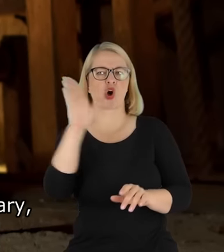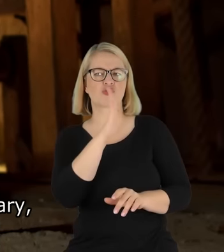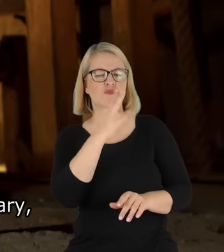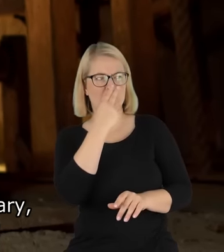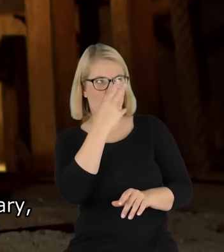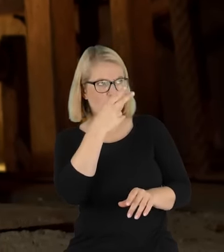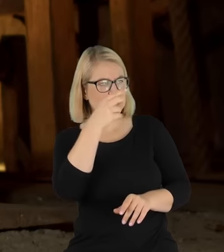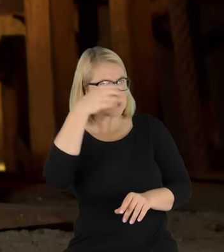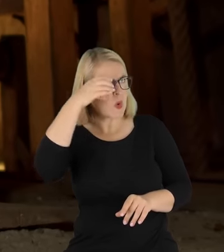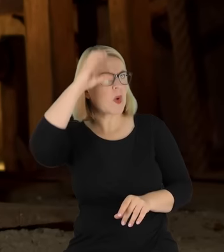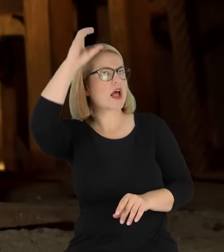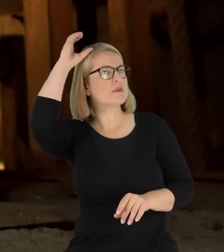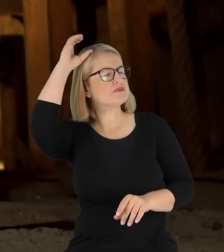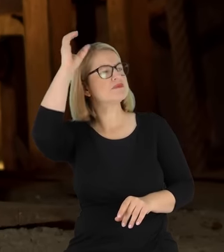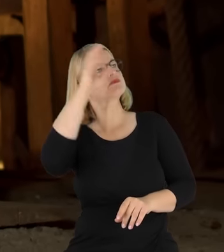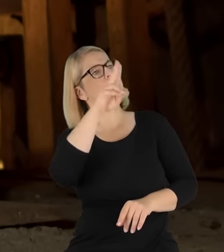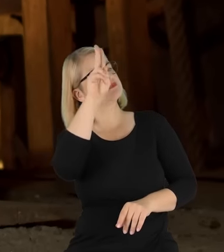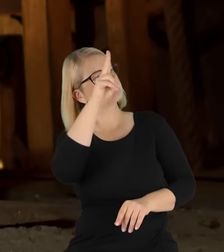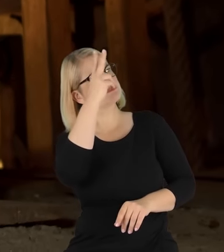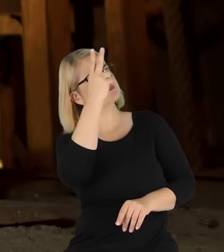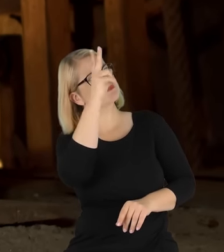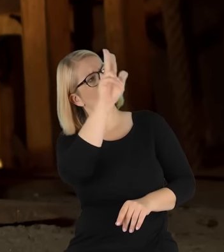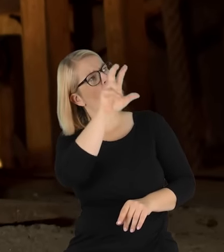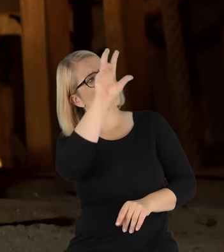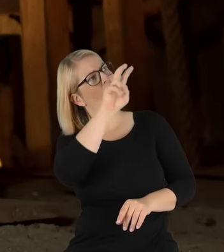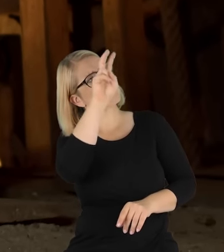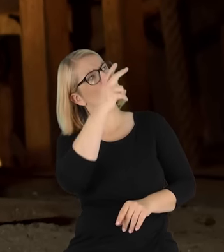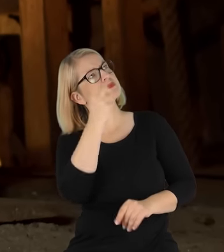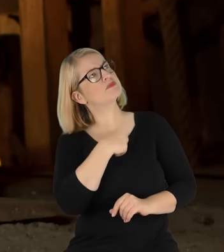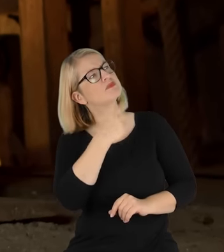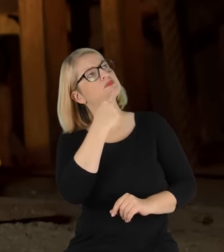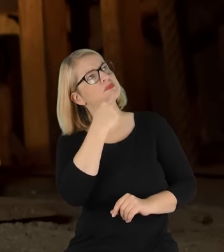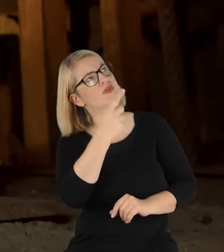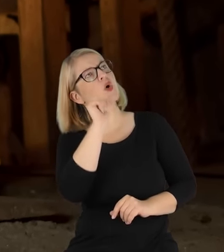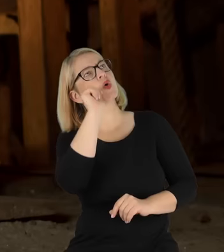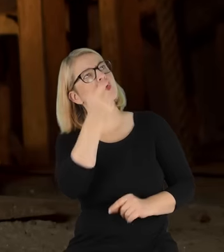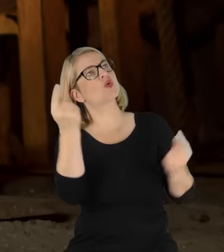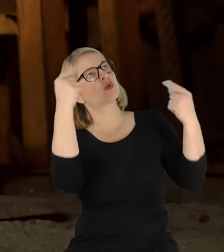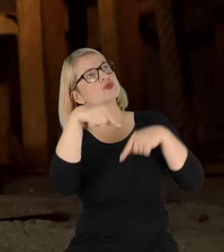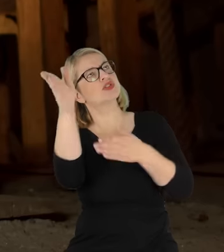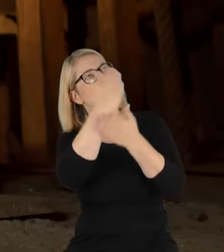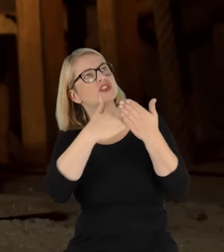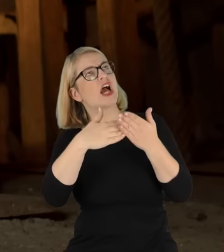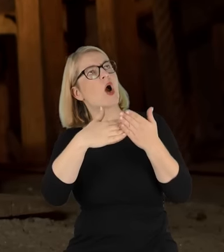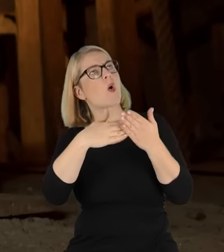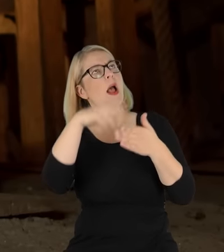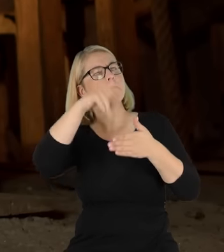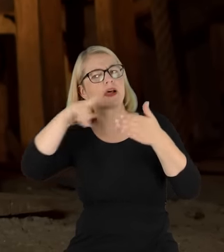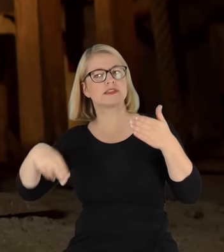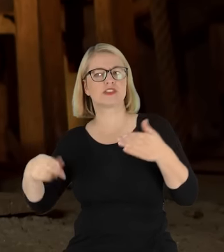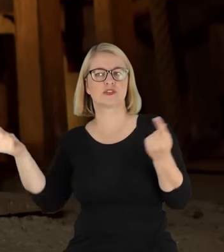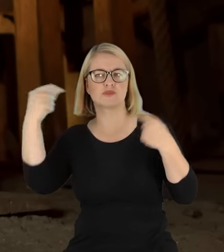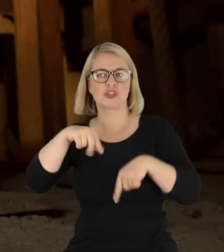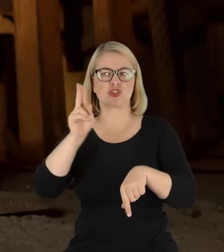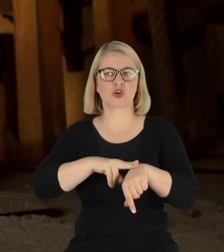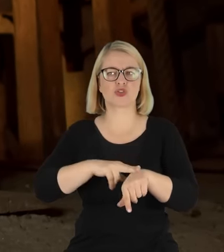popatrzył, poglądał i mówił tak, bolcze jutro przyjdziesz do pracowni plastycznej. I tak się zaczęło. Przejdziesz na godzinę ósmą, bo tak to